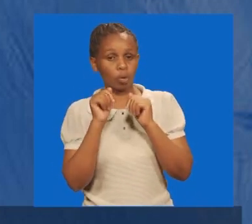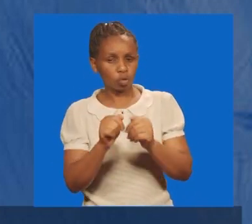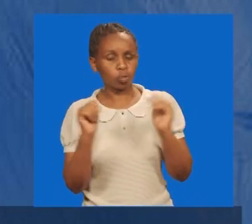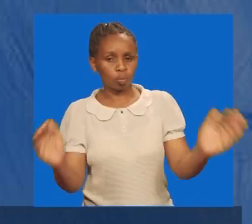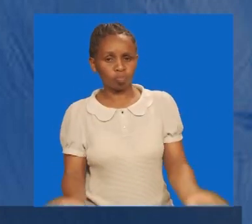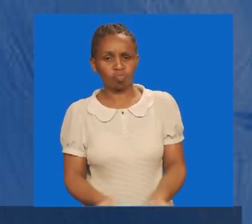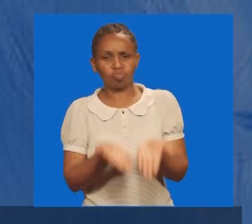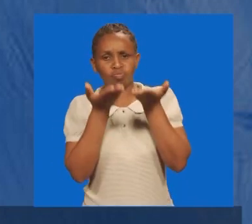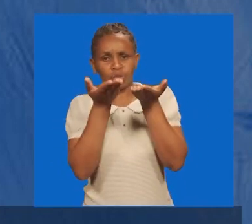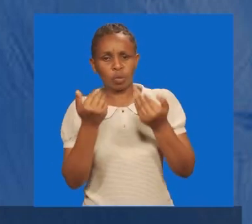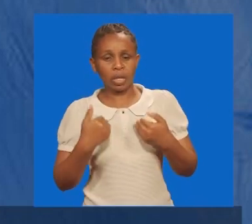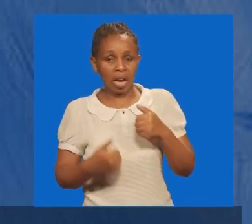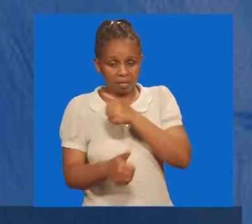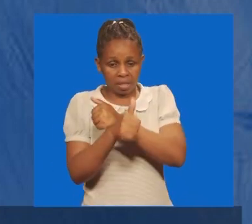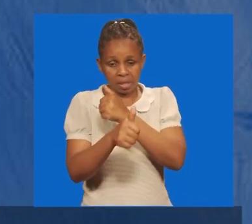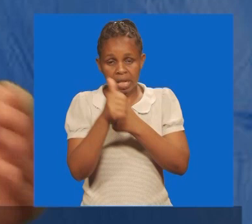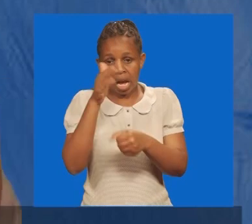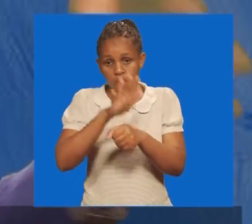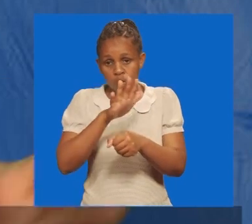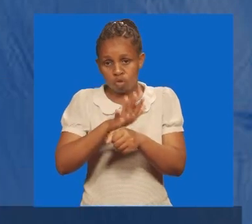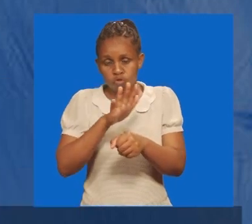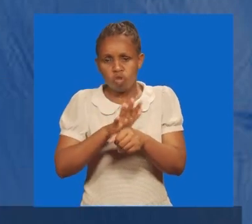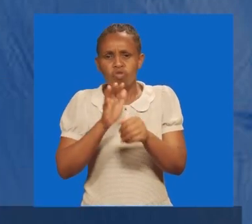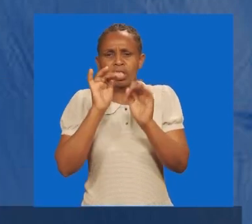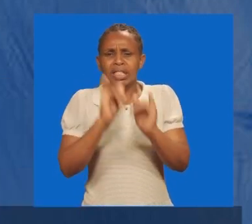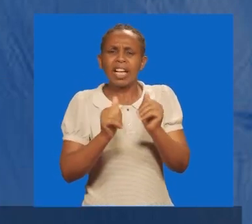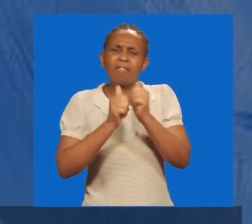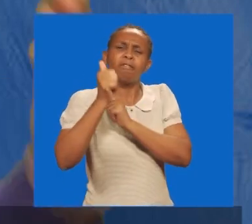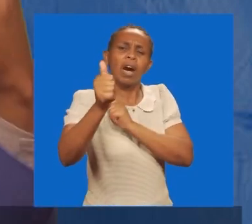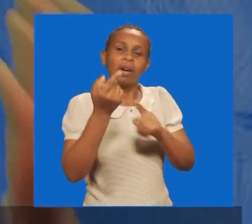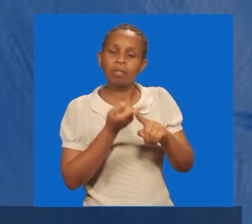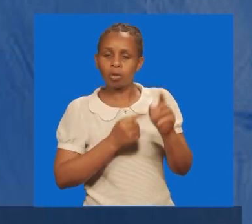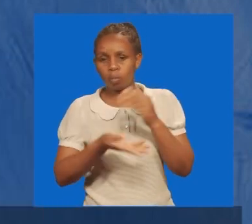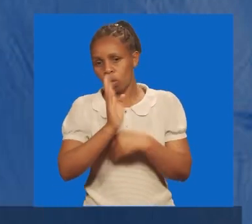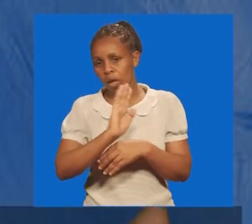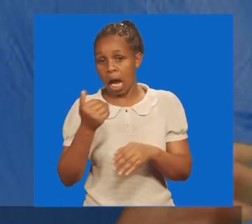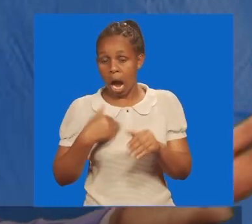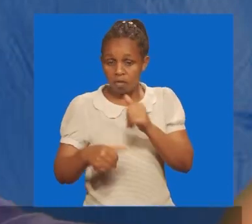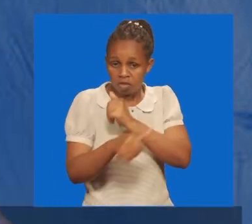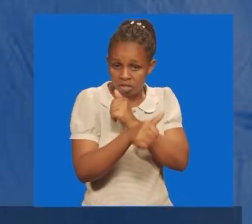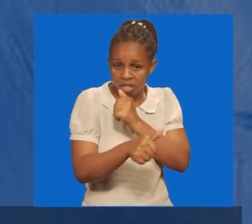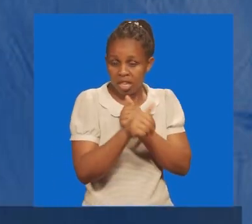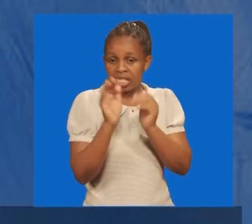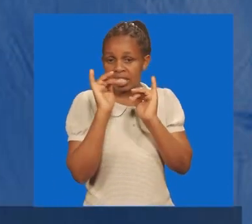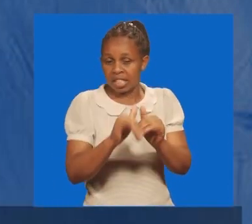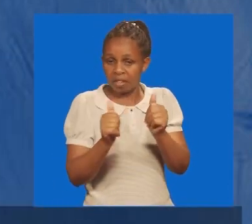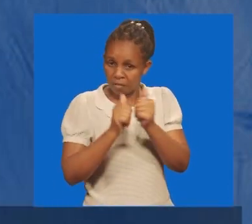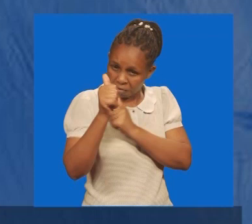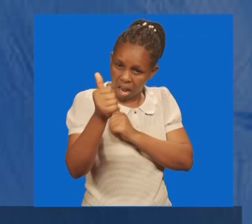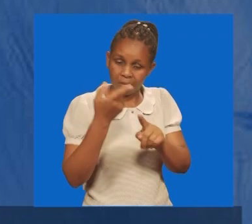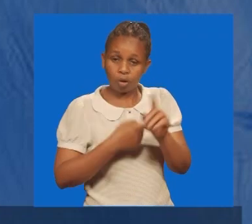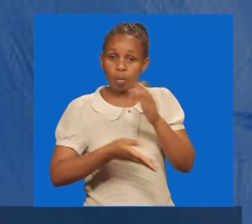kukuinua, kuna atari sana, kuhishi mbali na mungu. Kuna atari sana, kuhishi mbali na mungu.